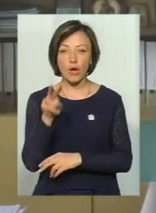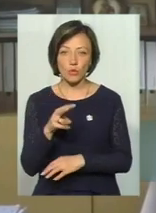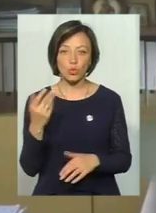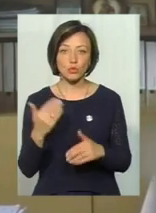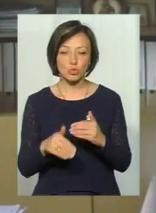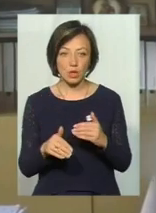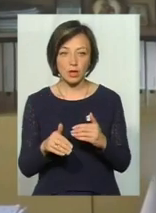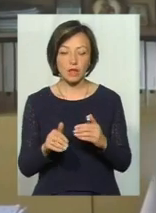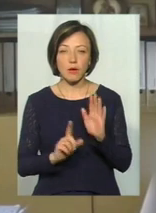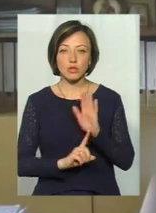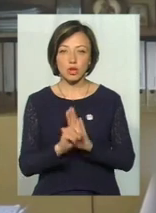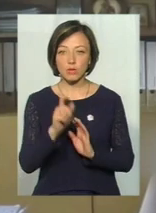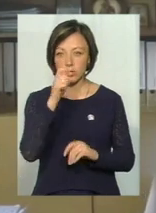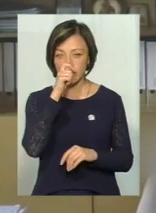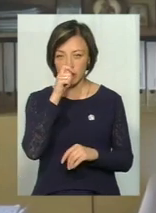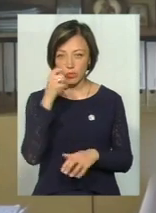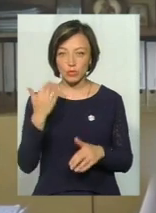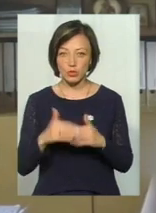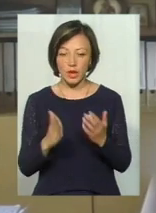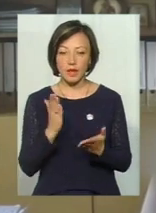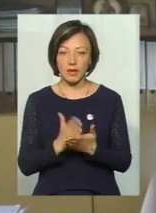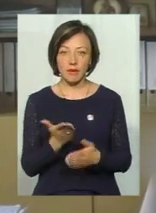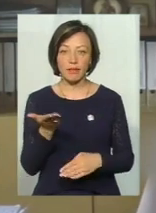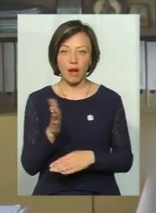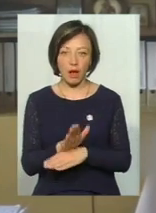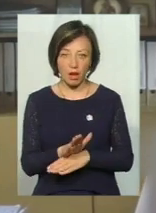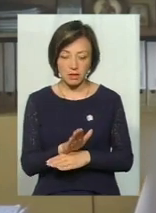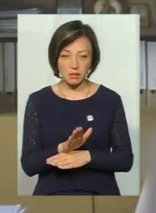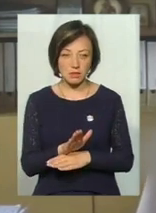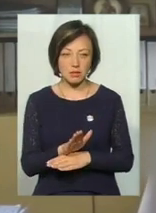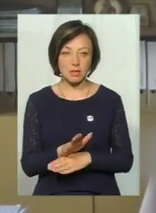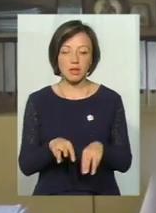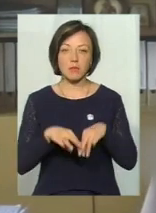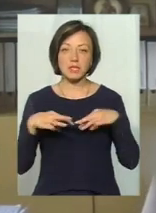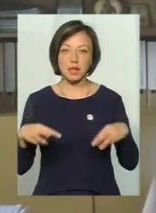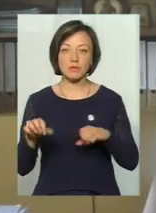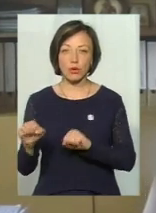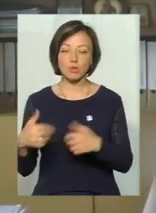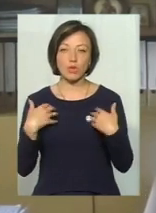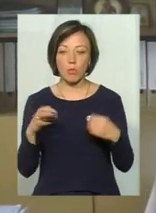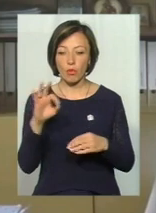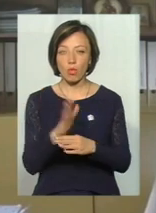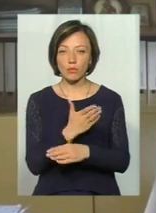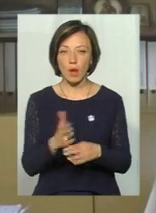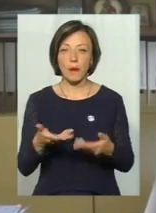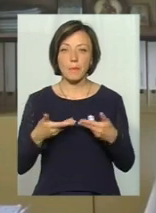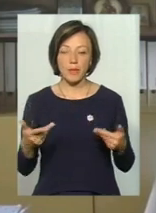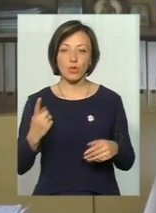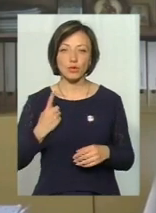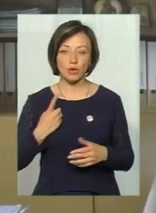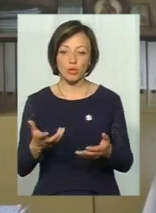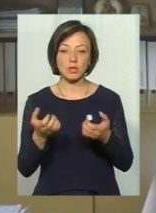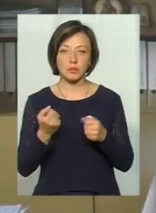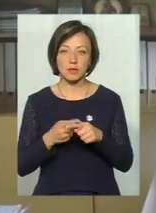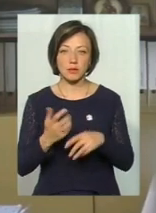На початку квітня вже є наказ, будемо так казати, Міністерство охорони про розподіл, і ми очікуємо